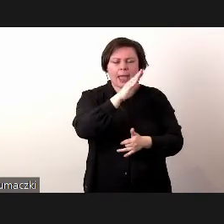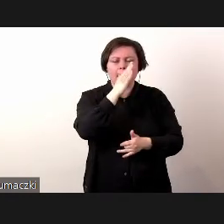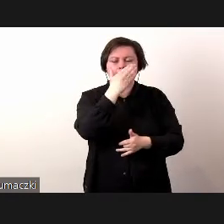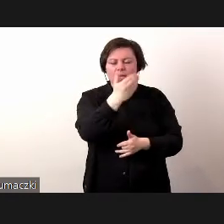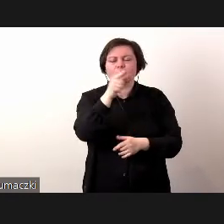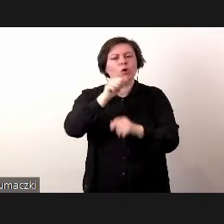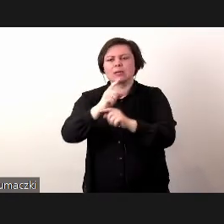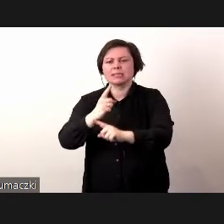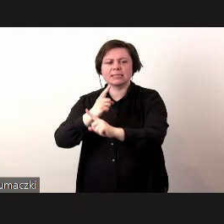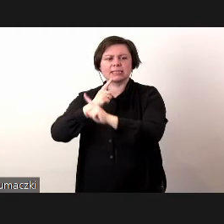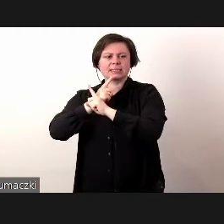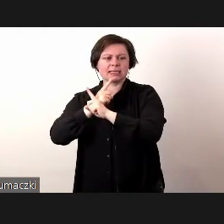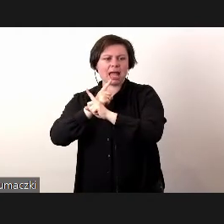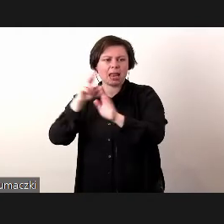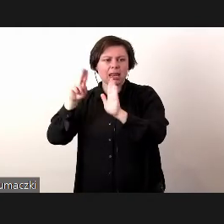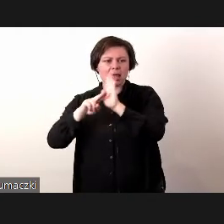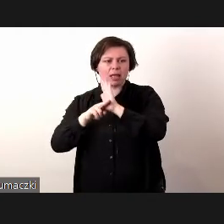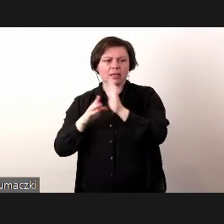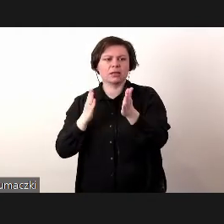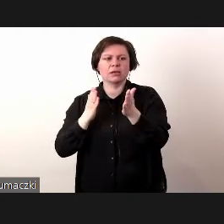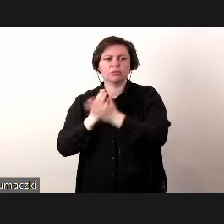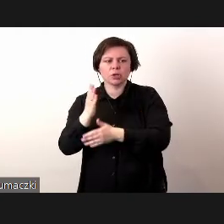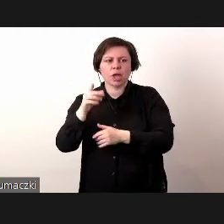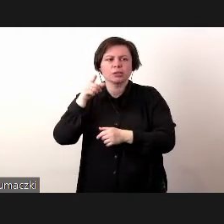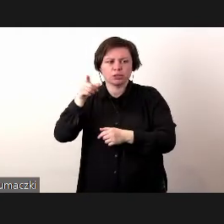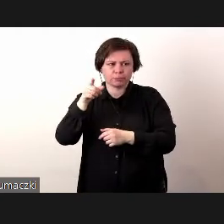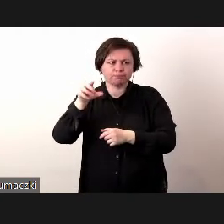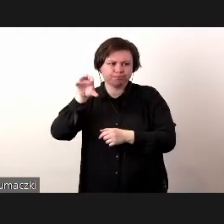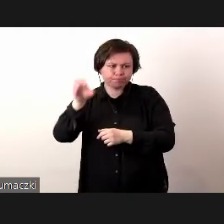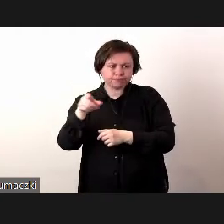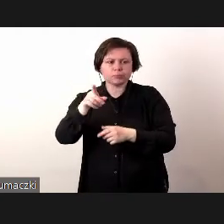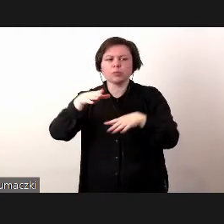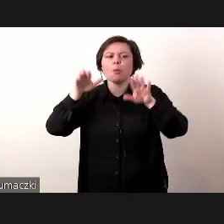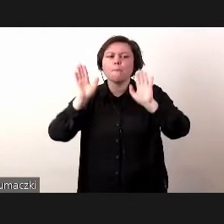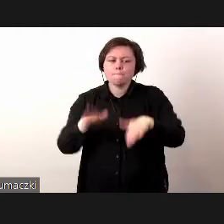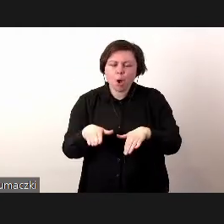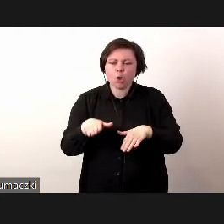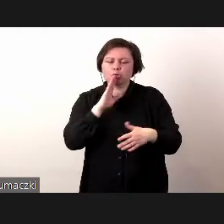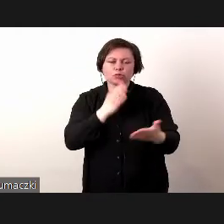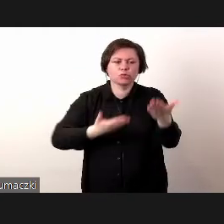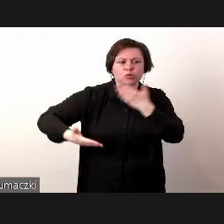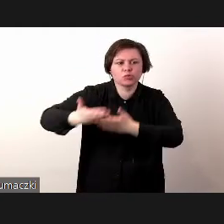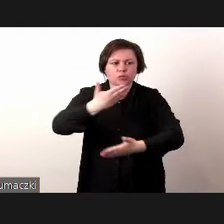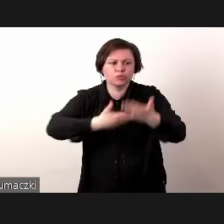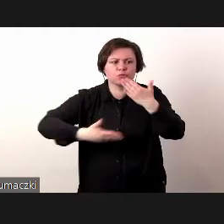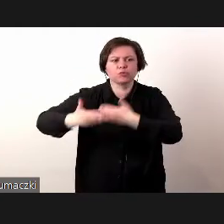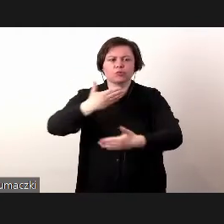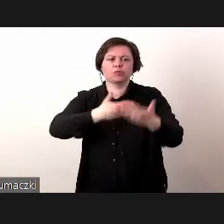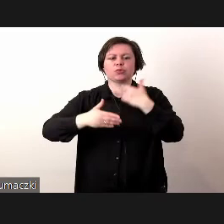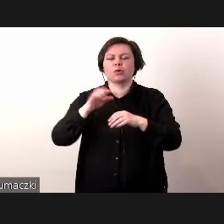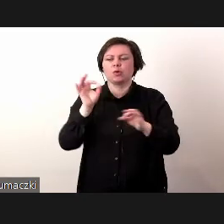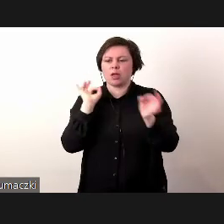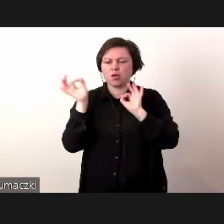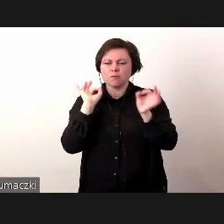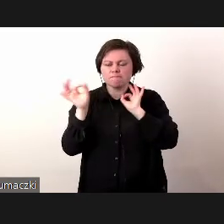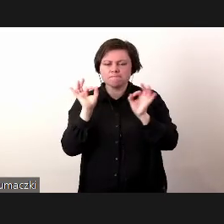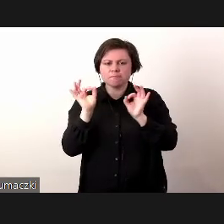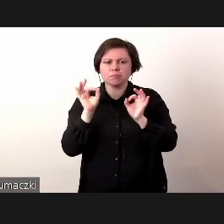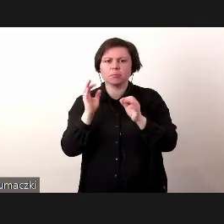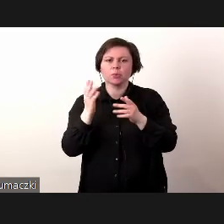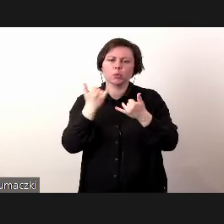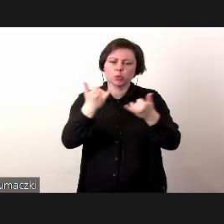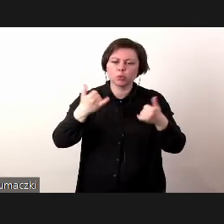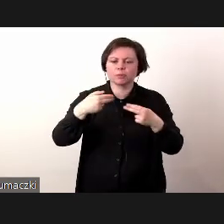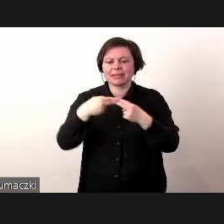standard rozwijany przez OASIS, który po prostu pozwala nam na wymianę informacji pomiędzy tutaj różnymi